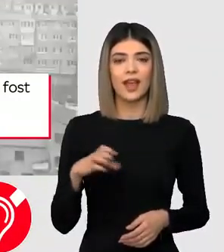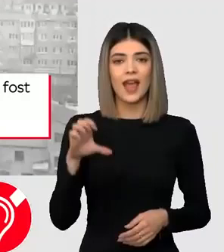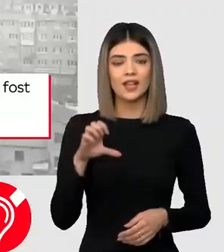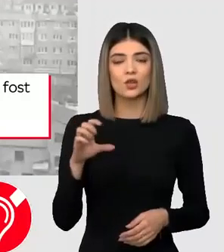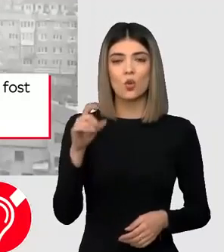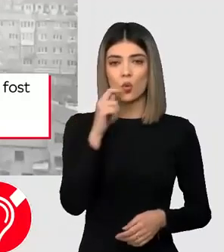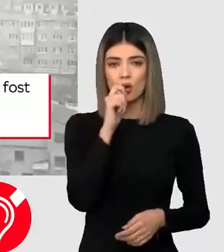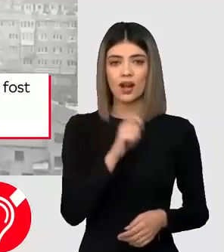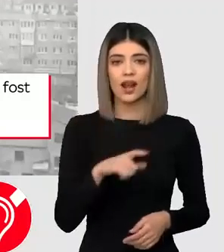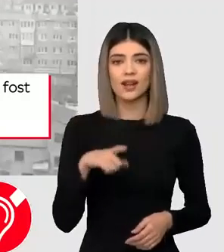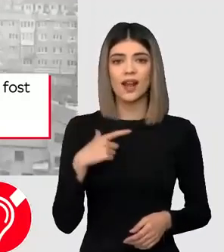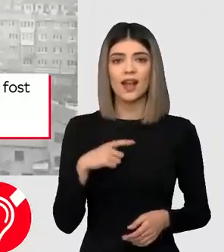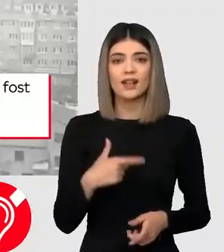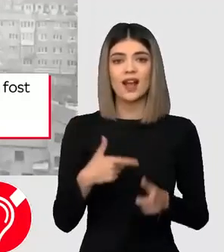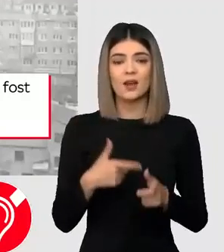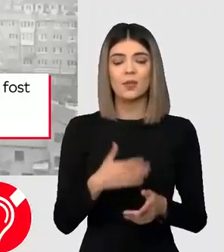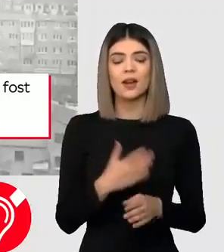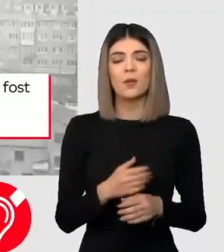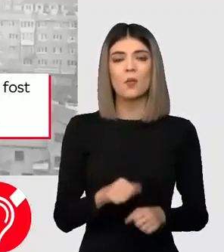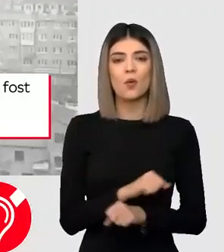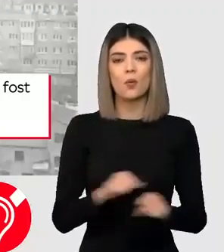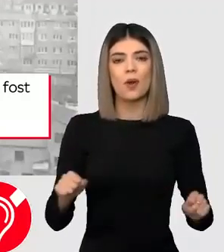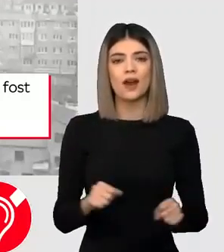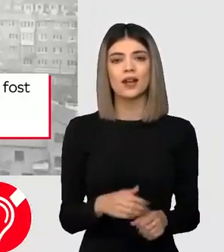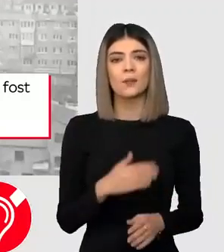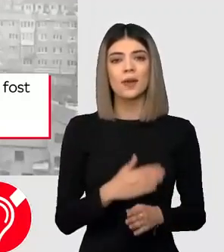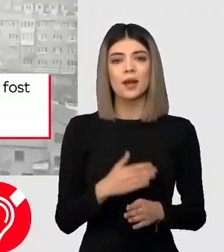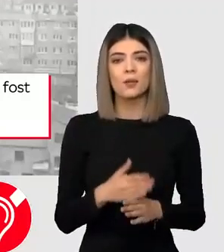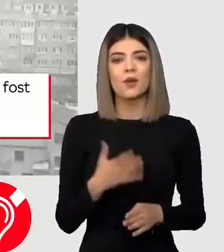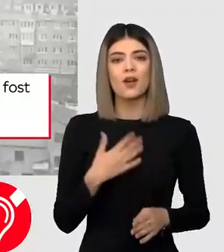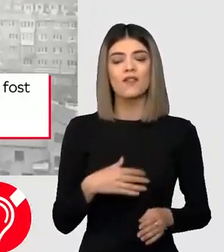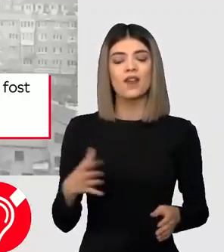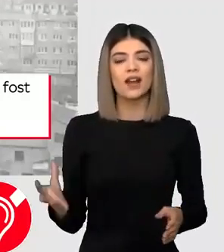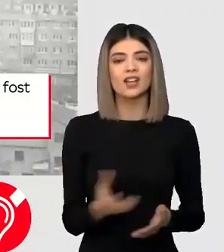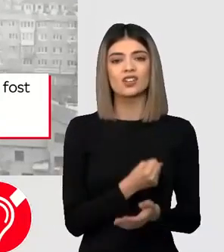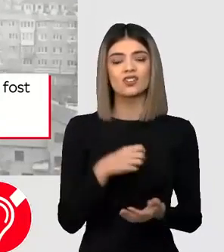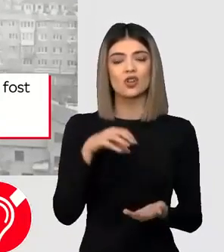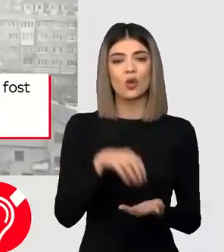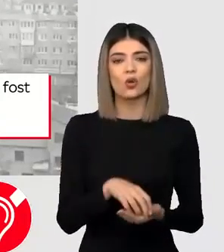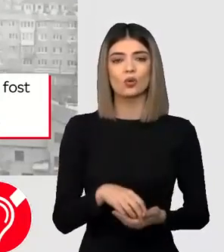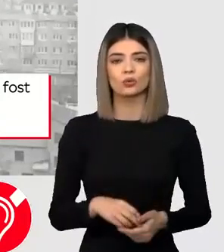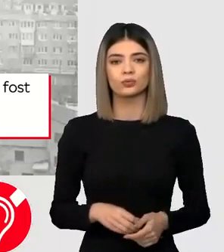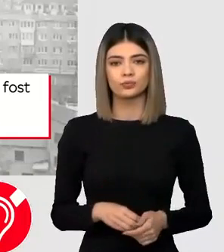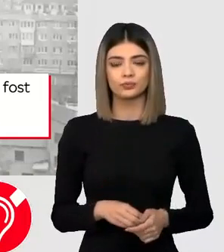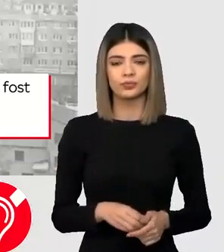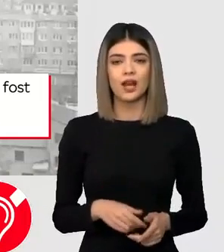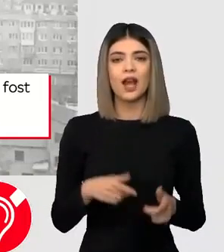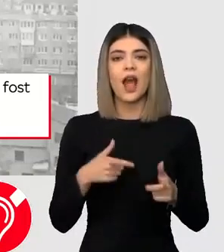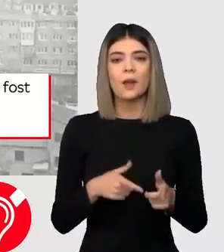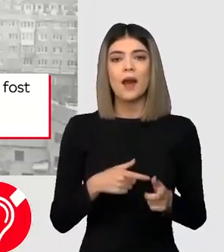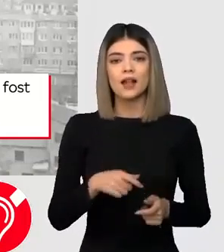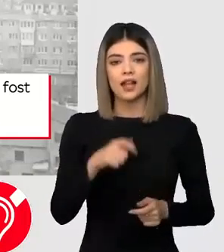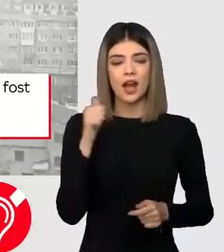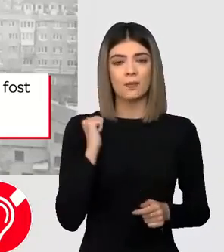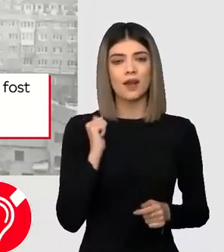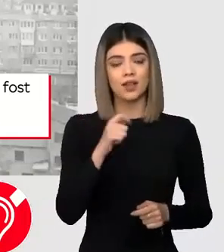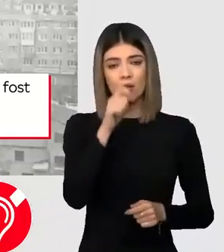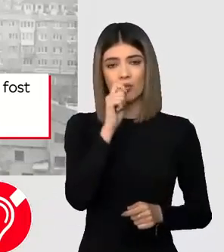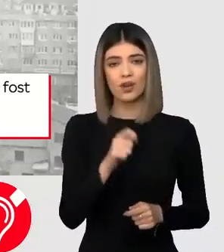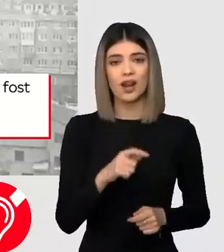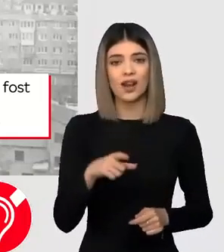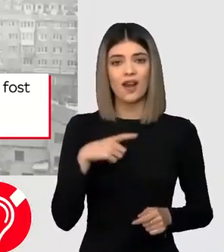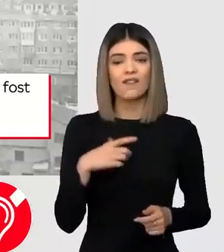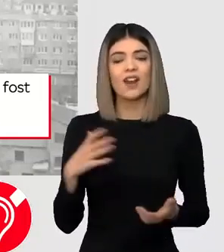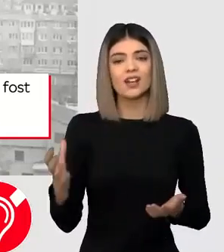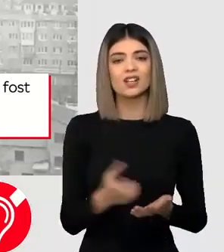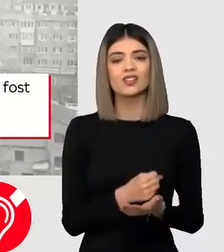Estul Ucrainei este devastat de armata rusă, care încearcă din răzputeri să cucerească regiunea. Însă armata ucraineană încearcă să facă fața